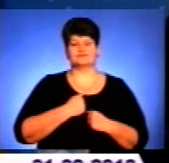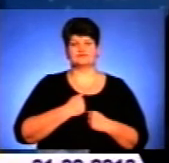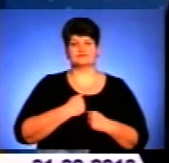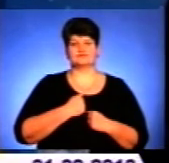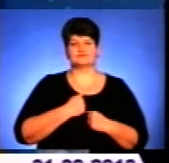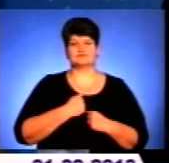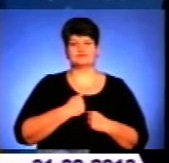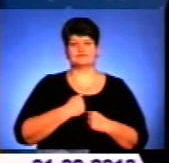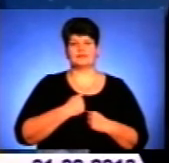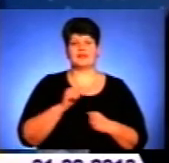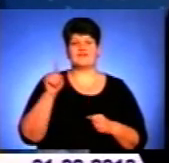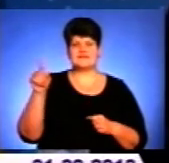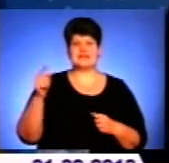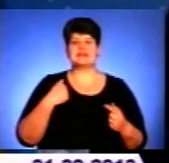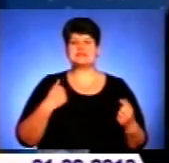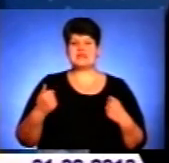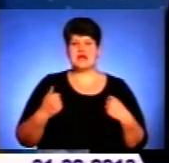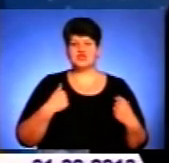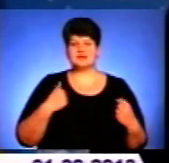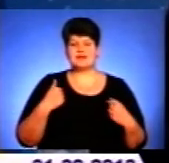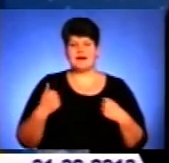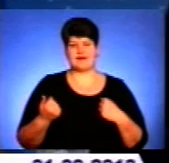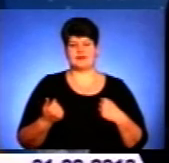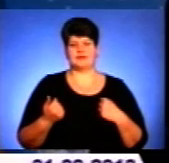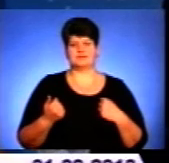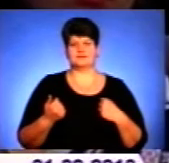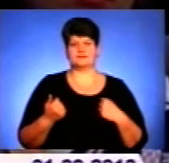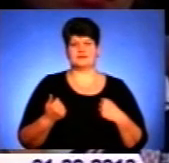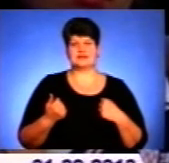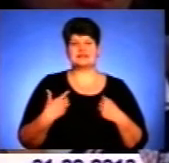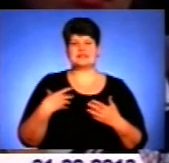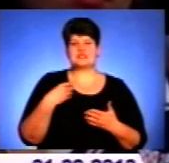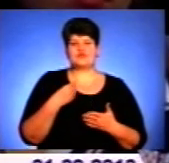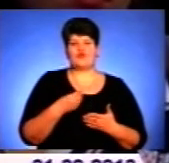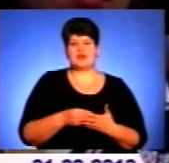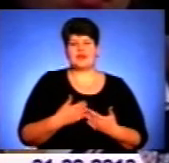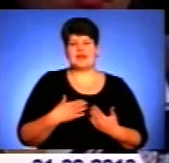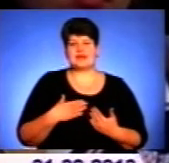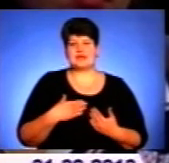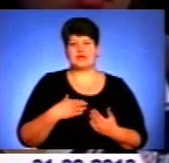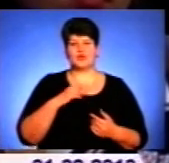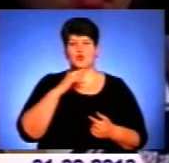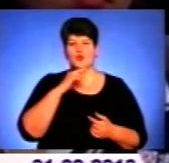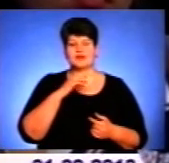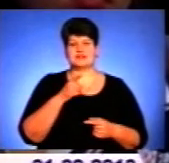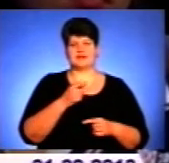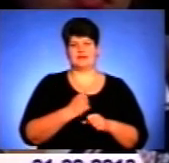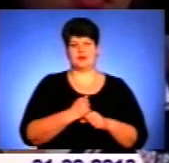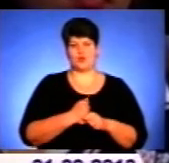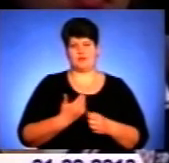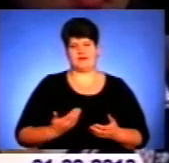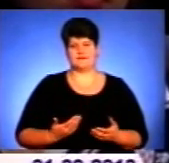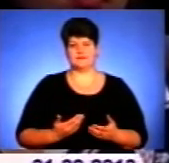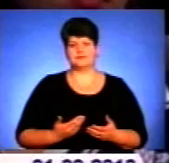Він страждає за свої дурниць, яких він наробив.